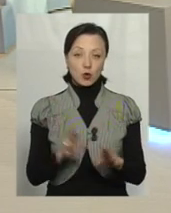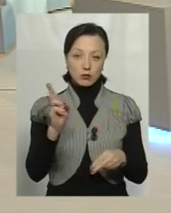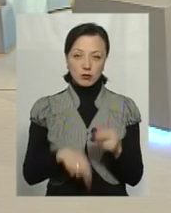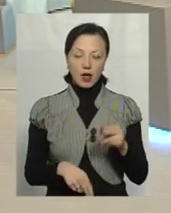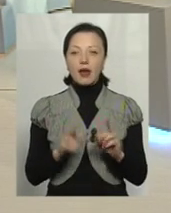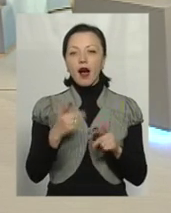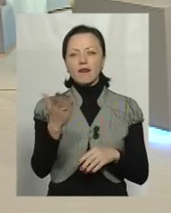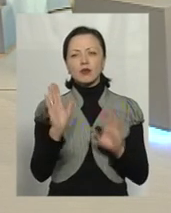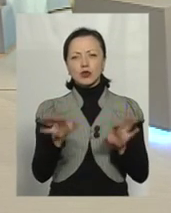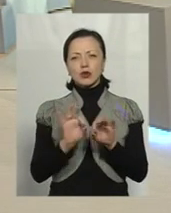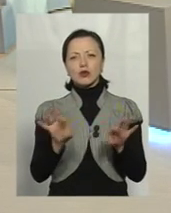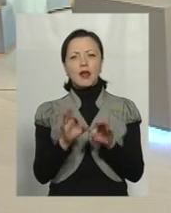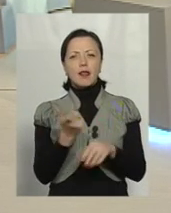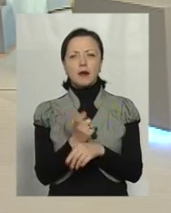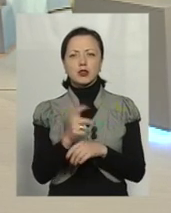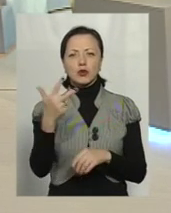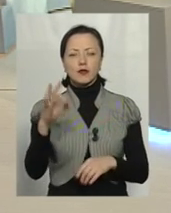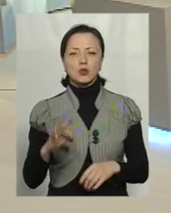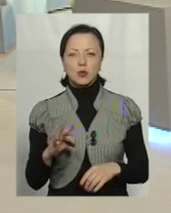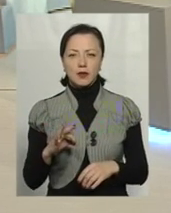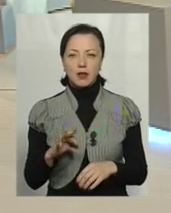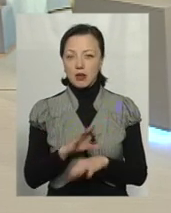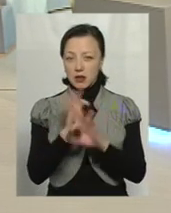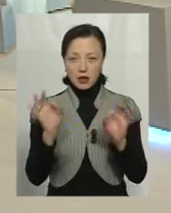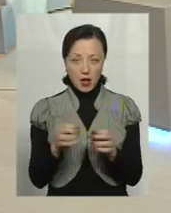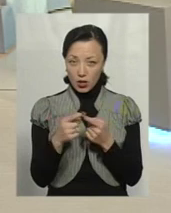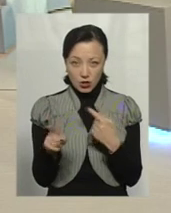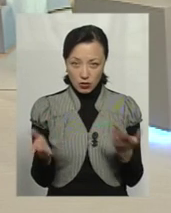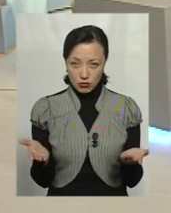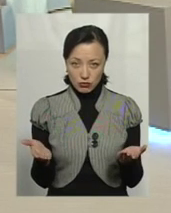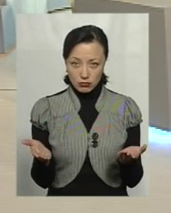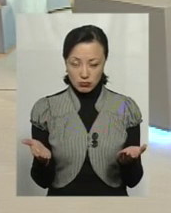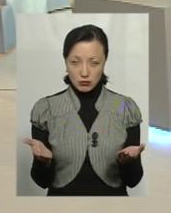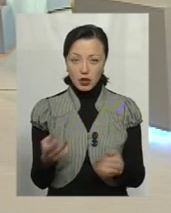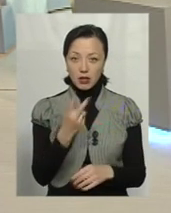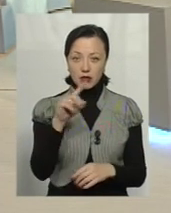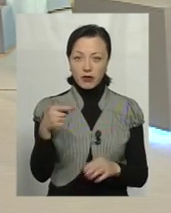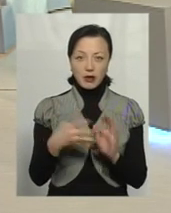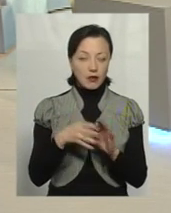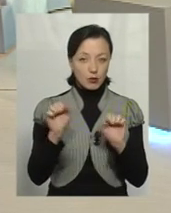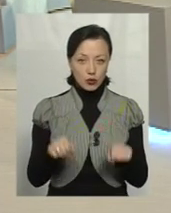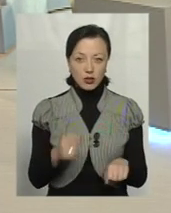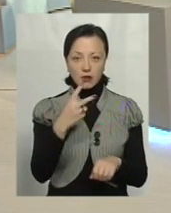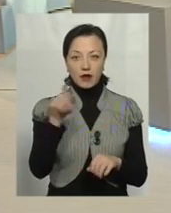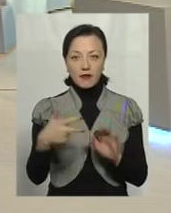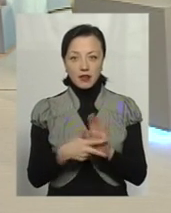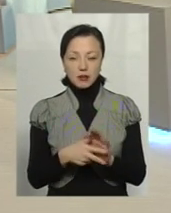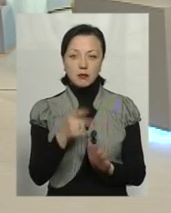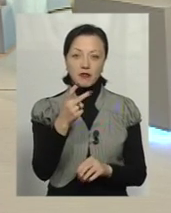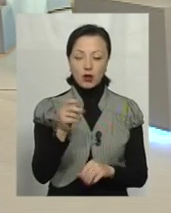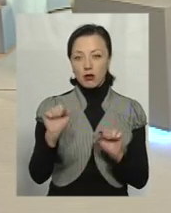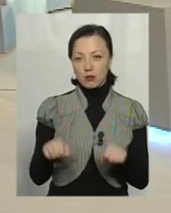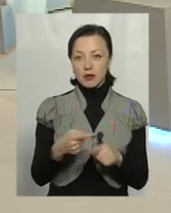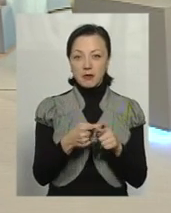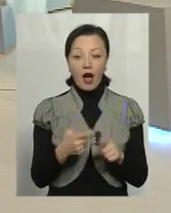Як ви будете трактувати не більше 3%? Ніяк інакше, правда? 2,9 можна, 2,8, 1,5, 5